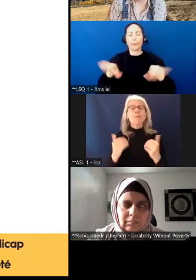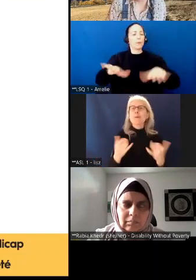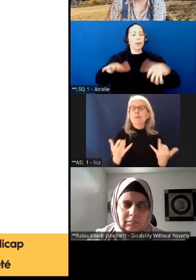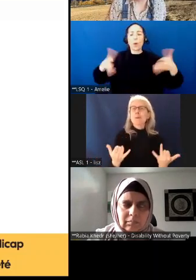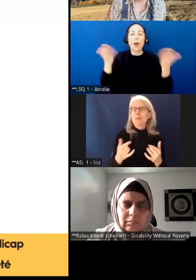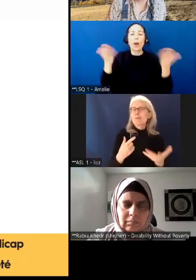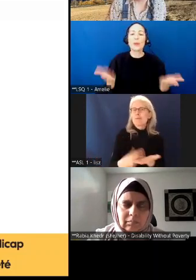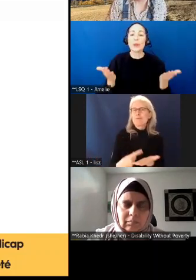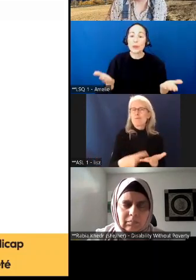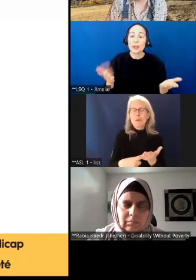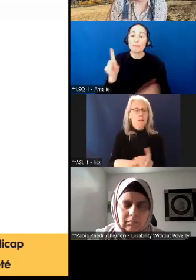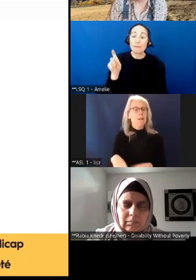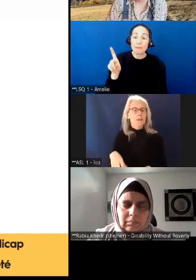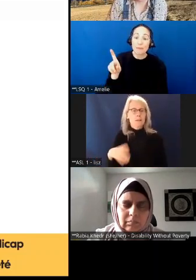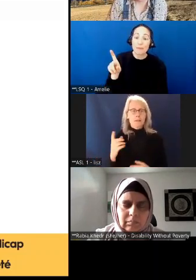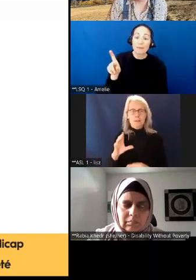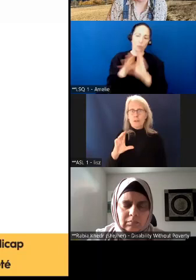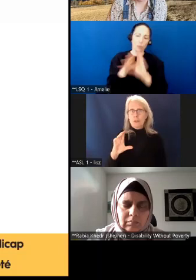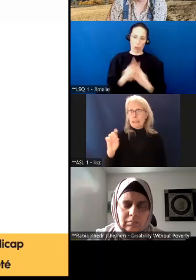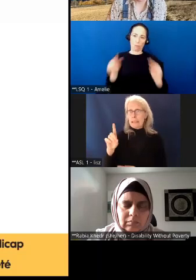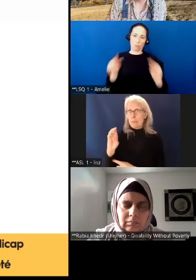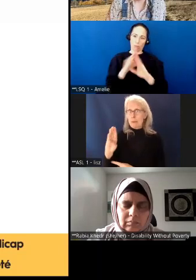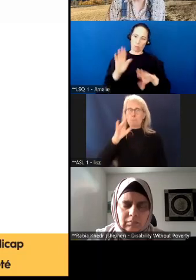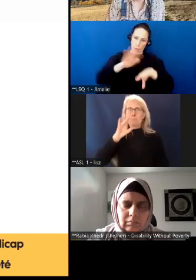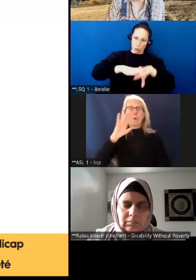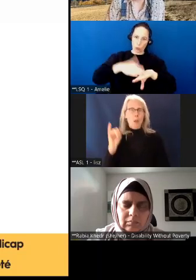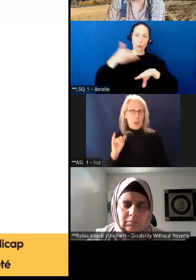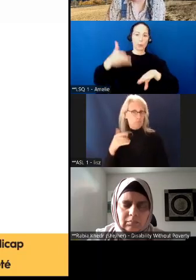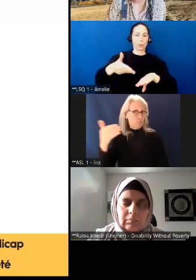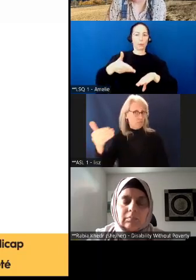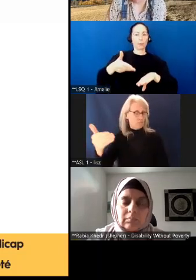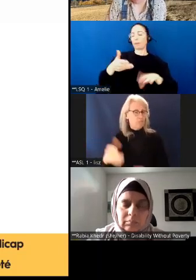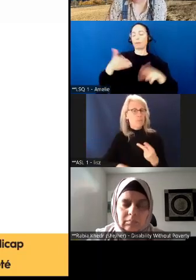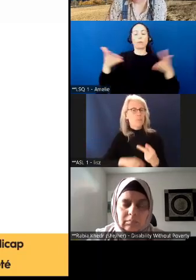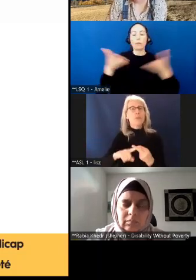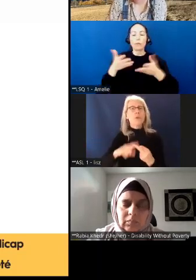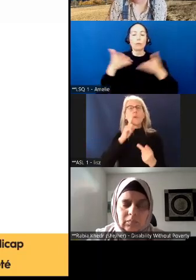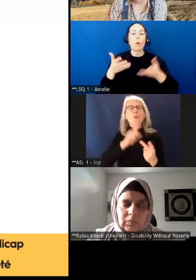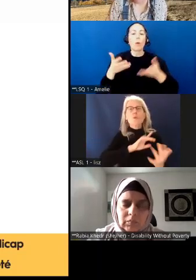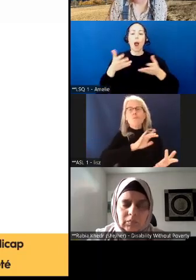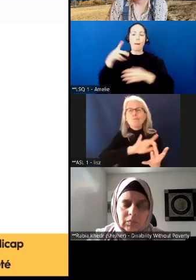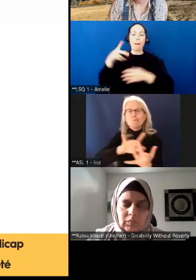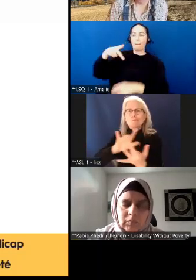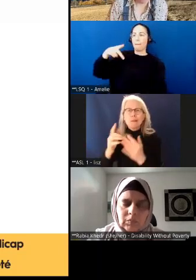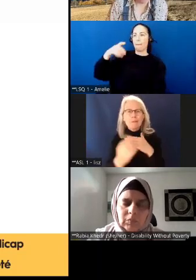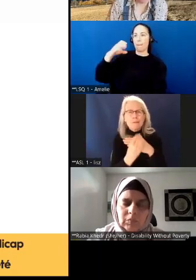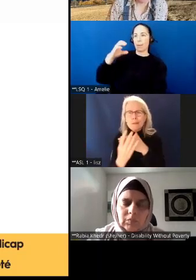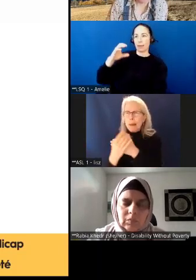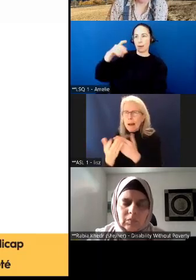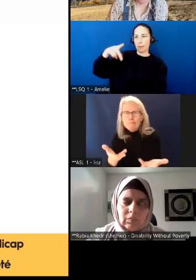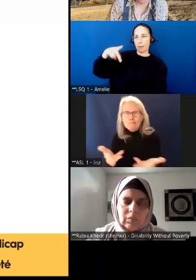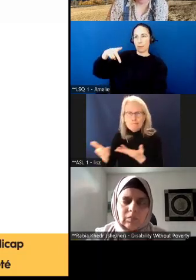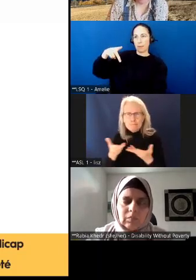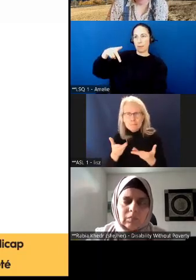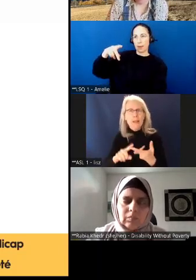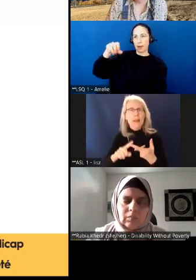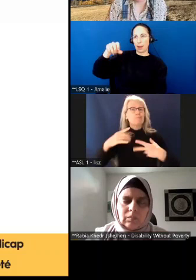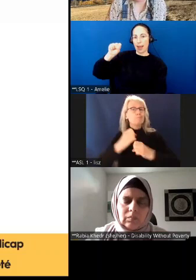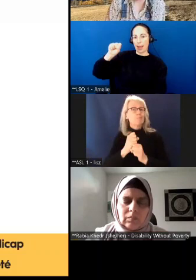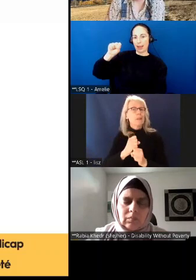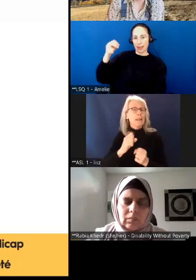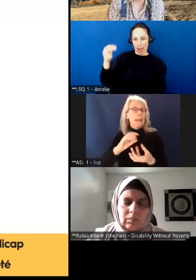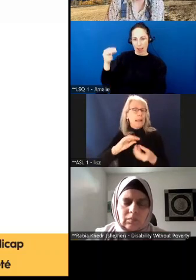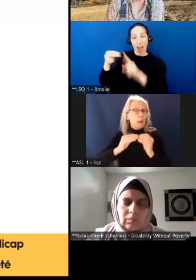'hui? Nous allons parler de ce qu'est définir la PCPSH, qui nous avons joint